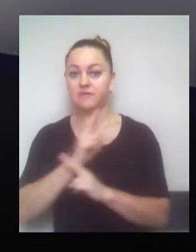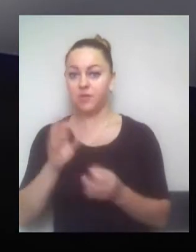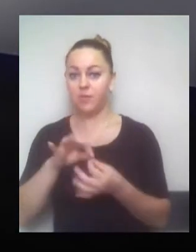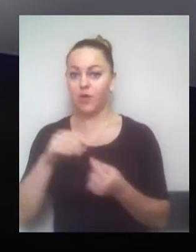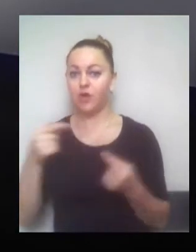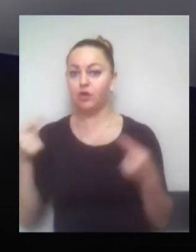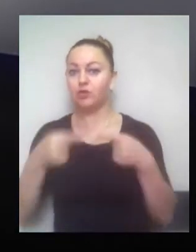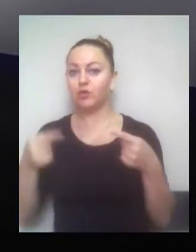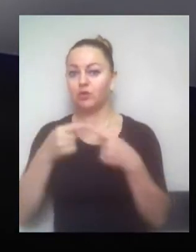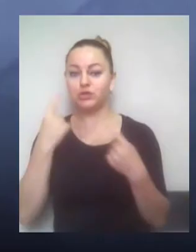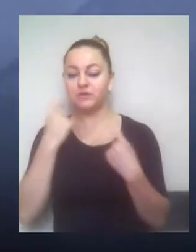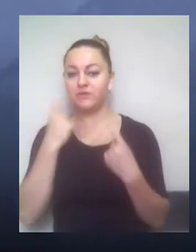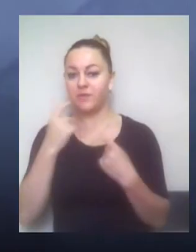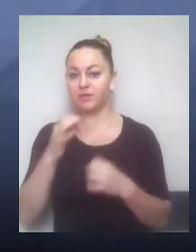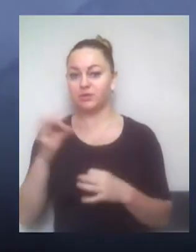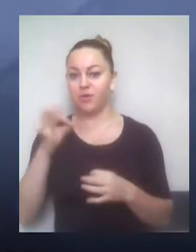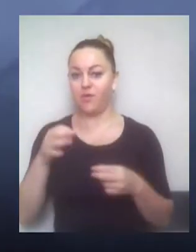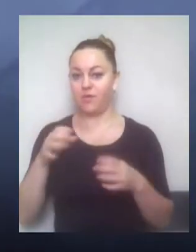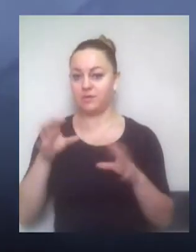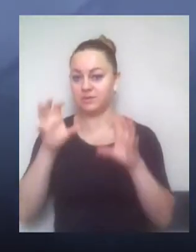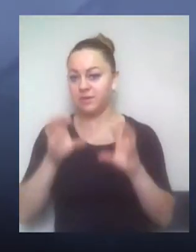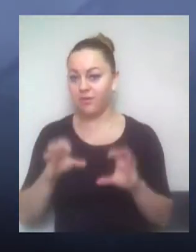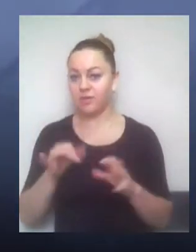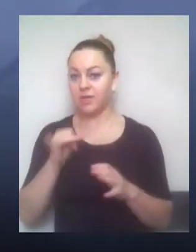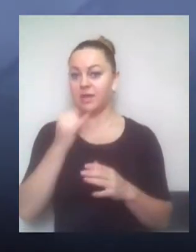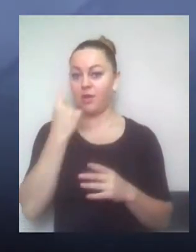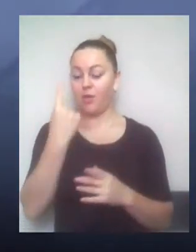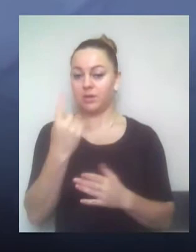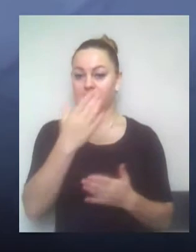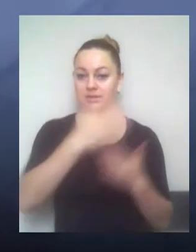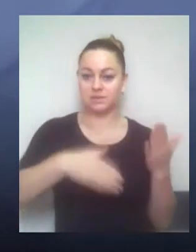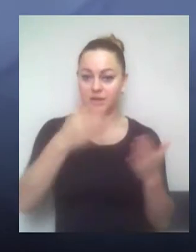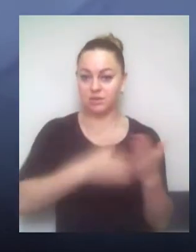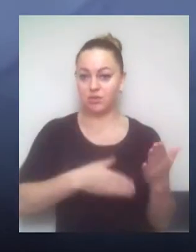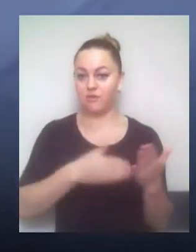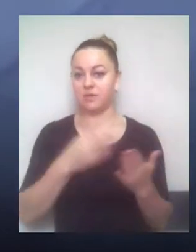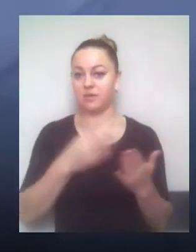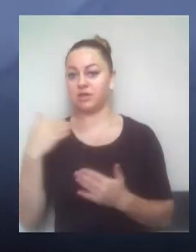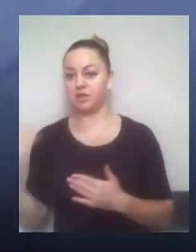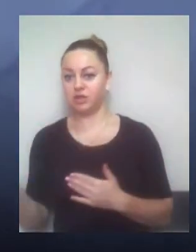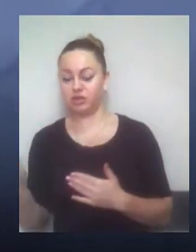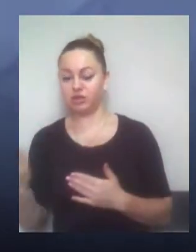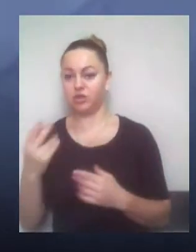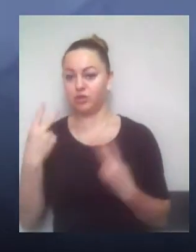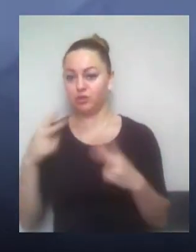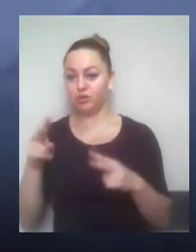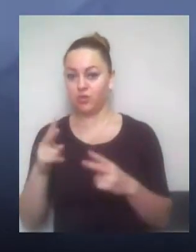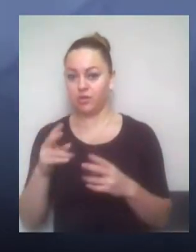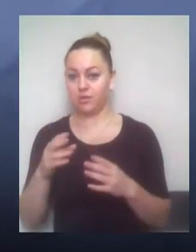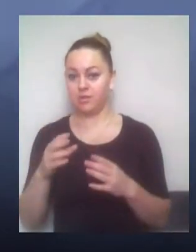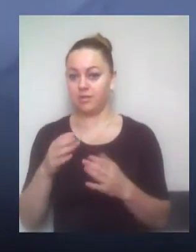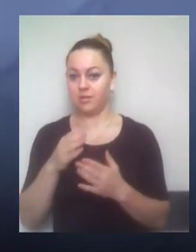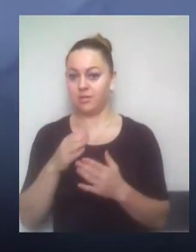абсолютно дві різні гілки влади. І одна не може скасовувати приписи іншої. І потім, коли вже я приїхала на місце,